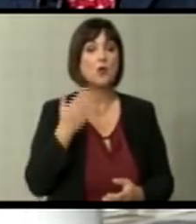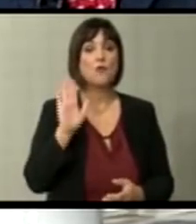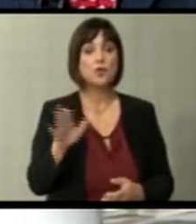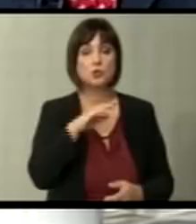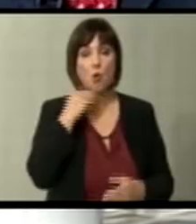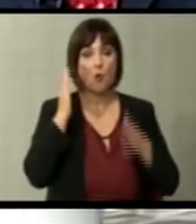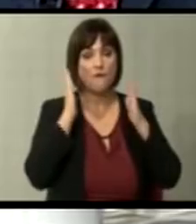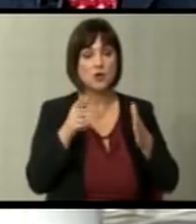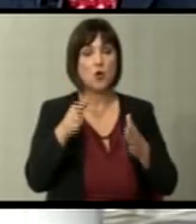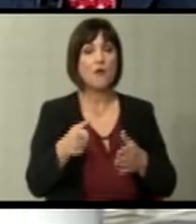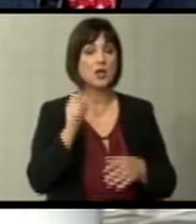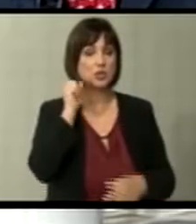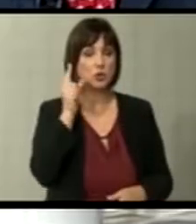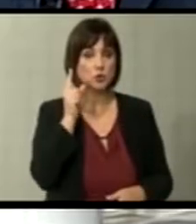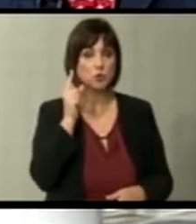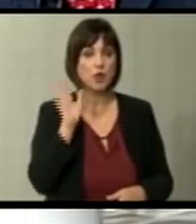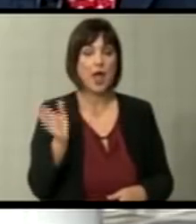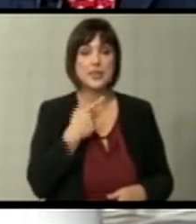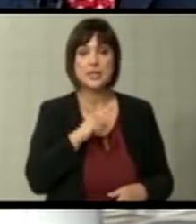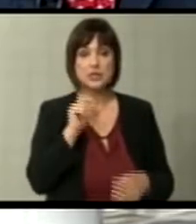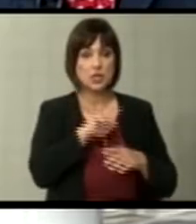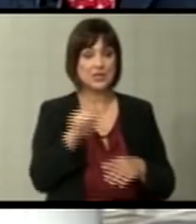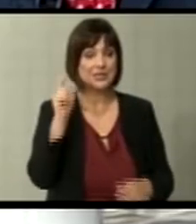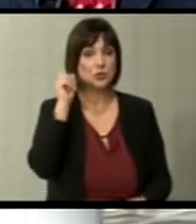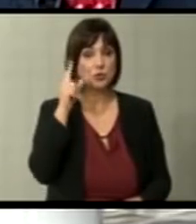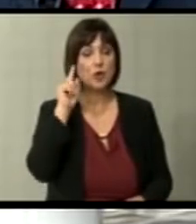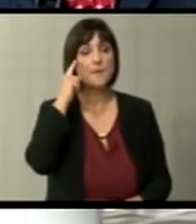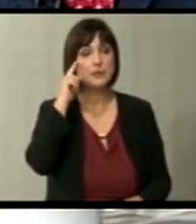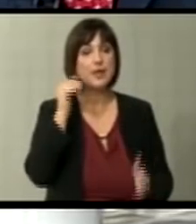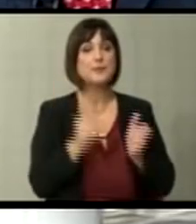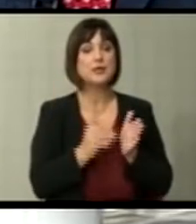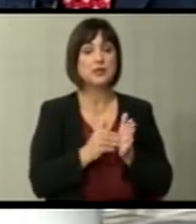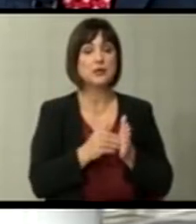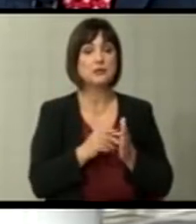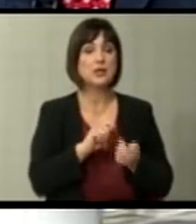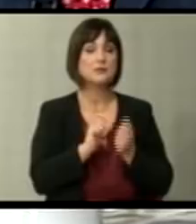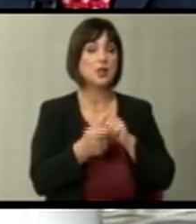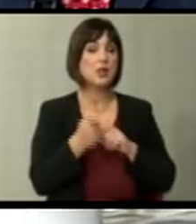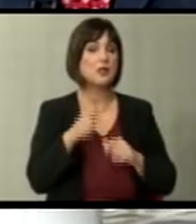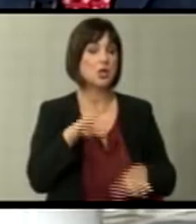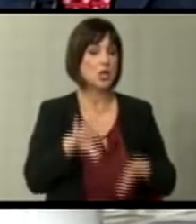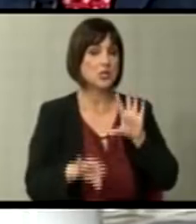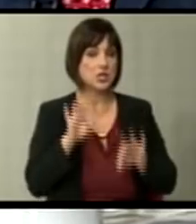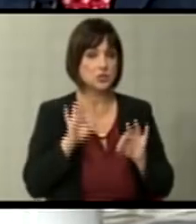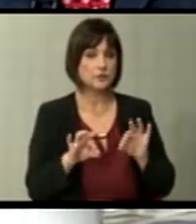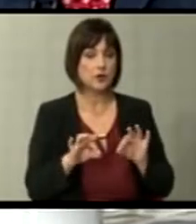толку верувате дека тоа ќе се случи а не се случи тоа ќе мислам дека треба да се провери легитимитетот на изборе